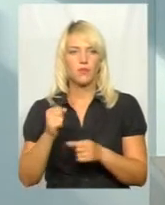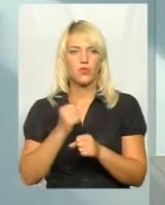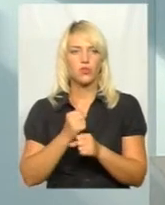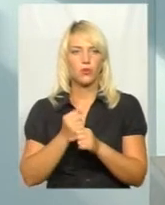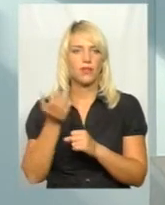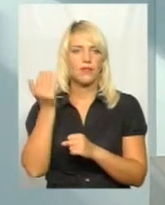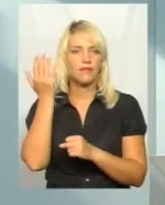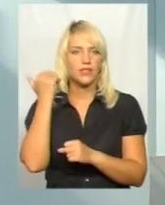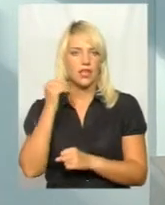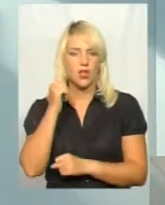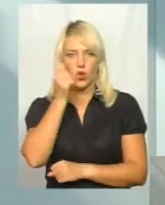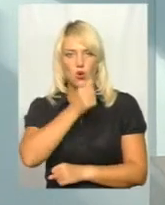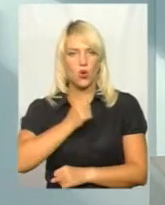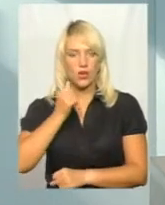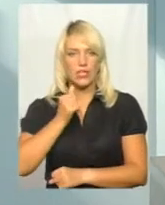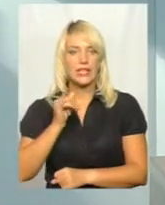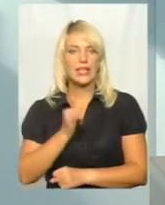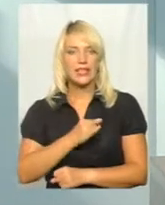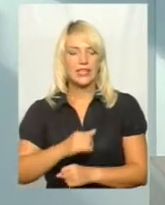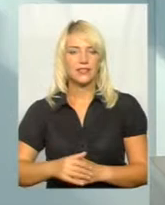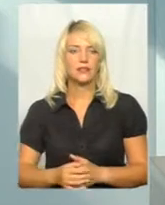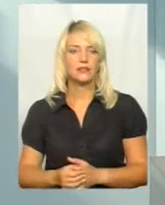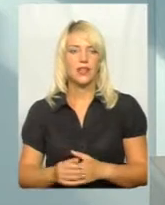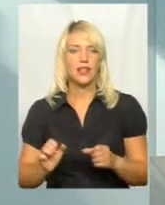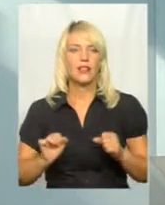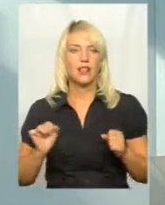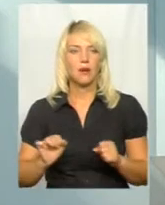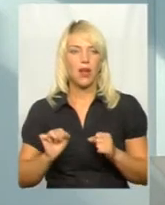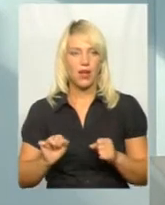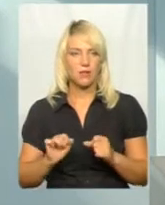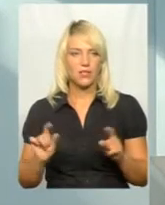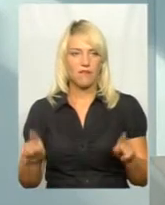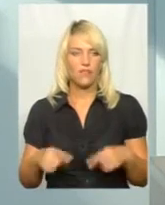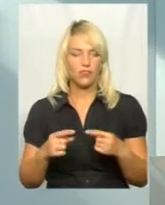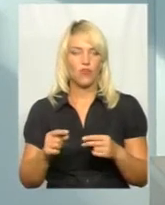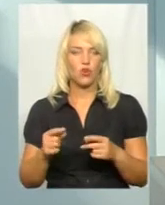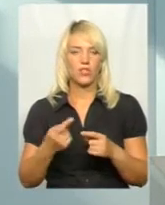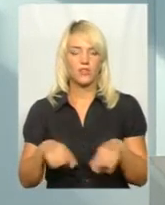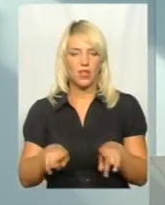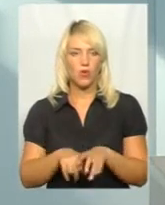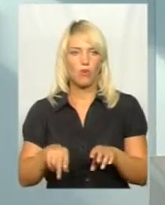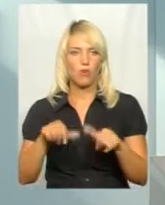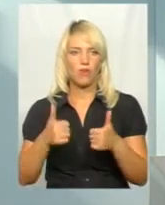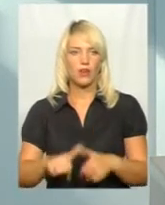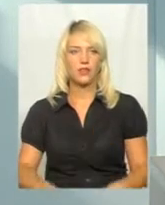роки. Ось, і намагаємося відтворити їх в тому вигляді.